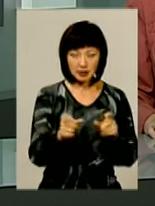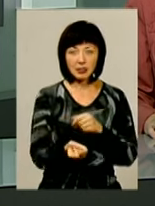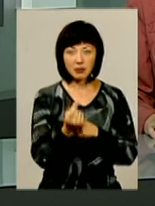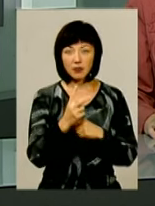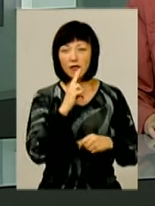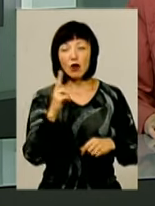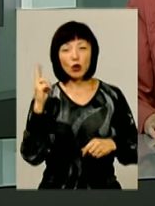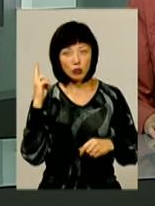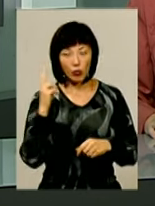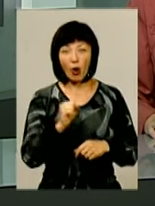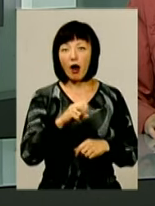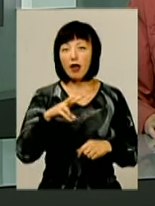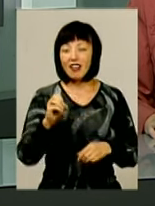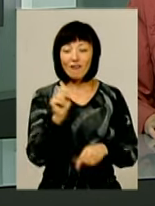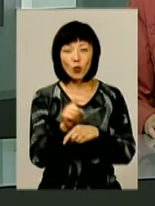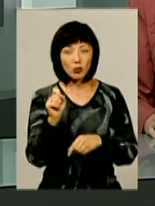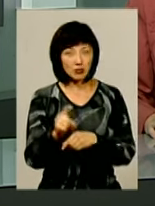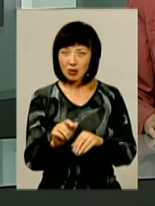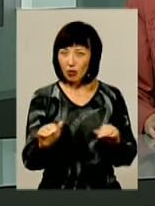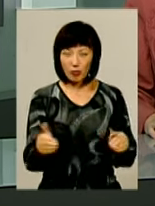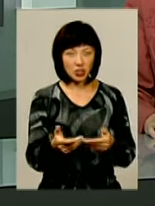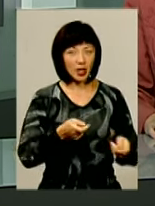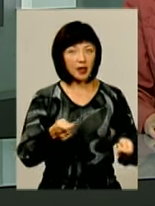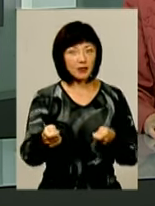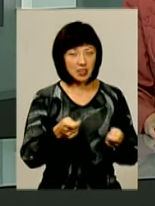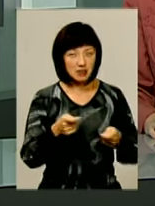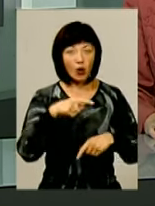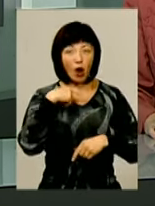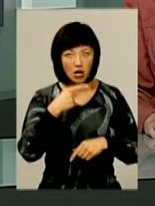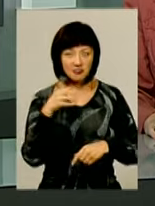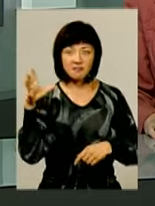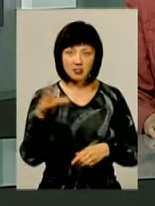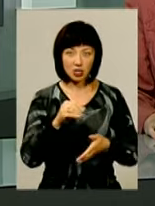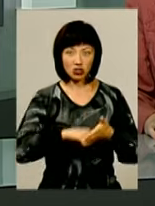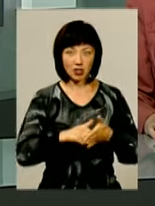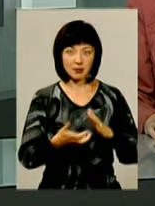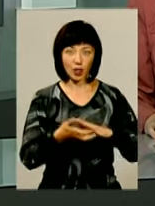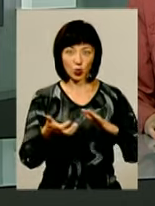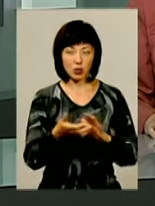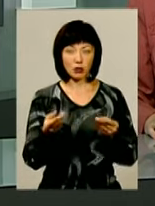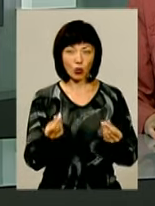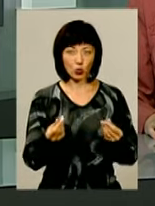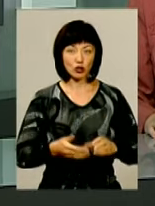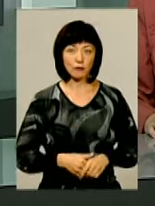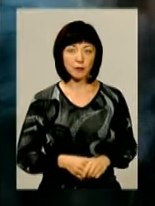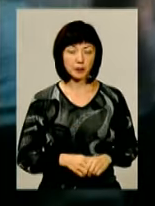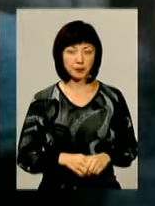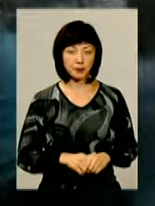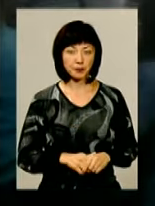ще два роки тому. Проти функції його обмежені. Керівництво закладу переконує – все через недостатнє фінансування.